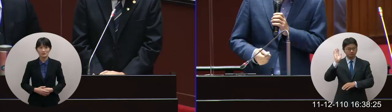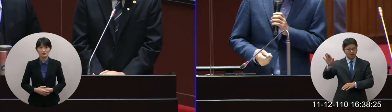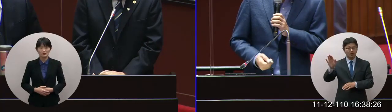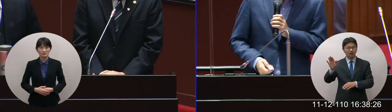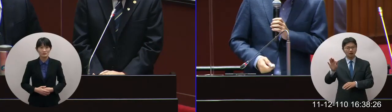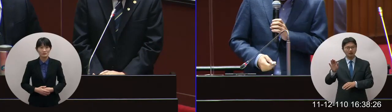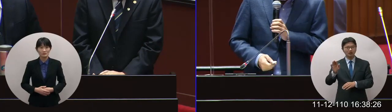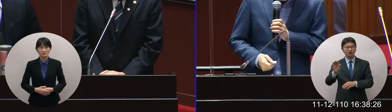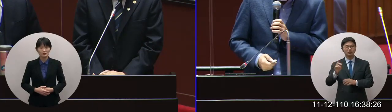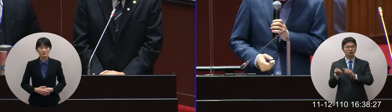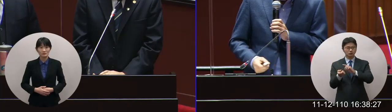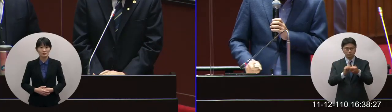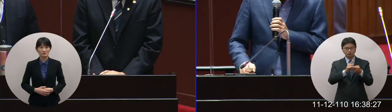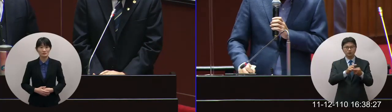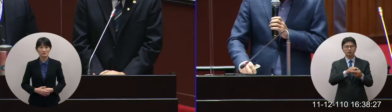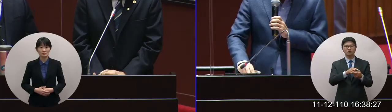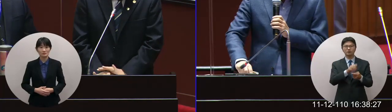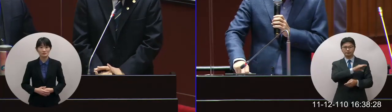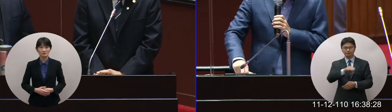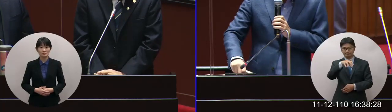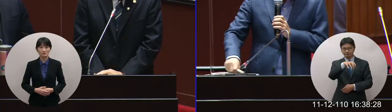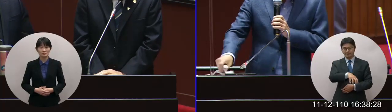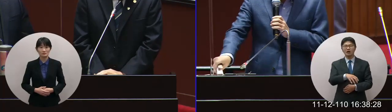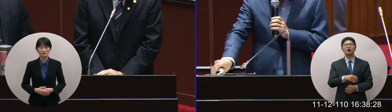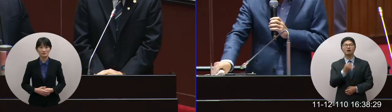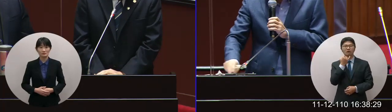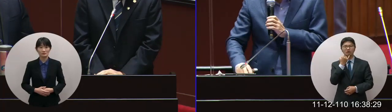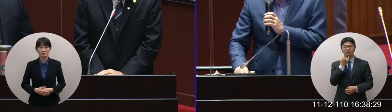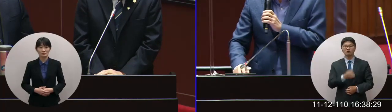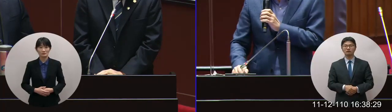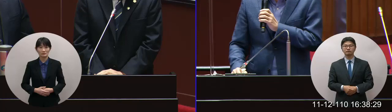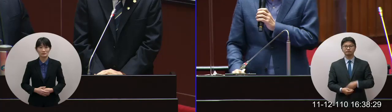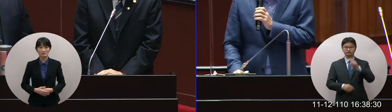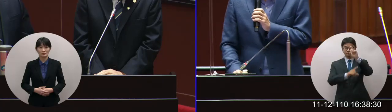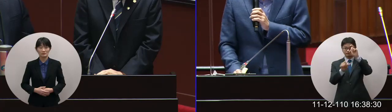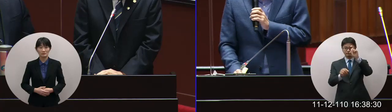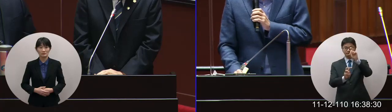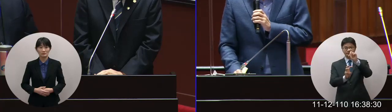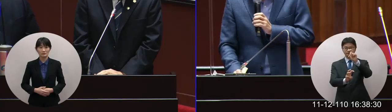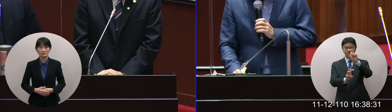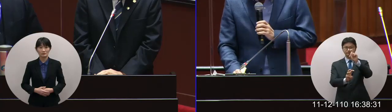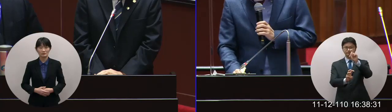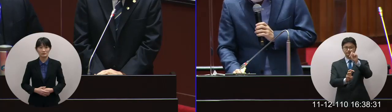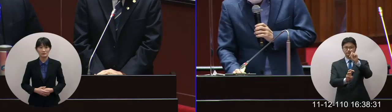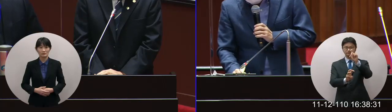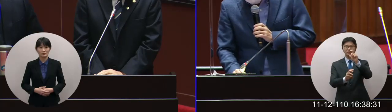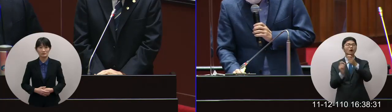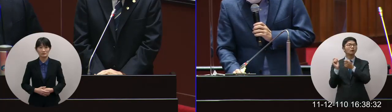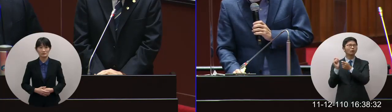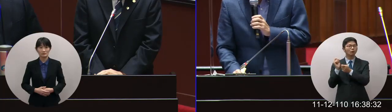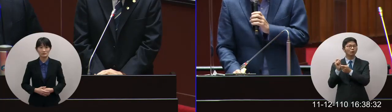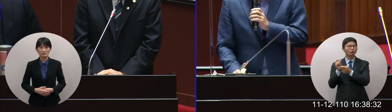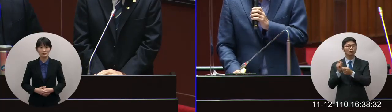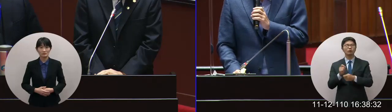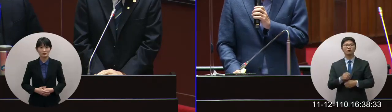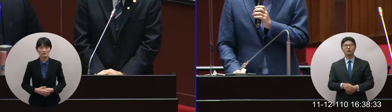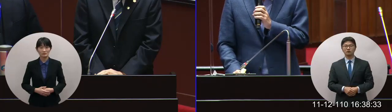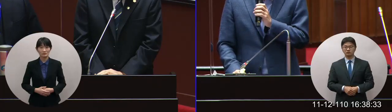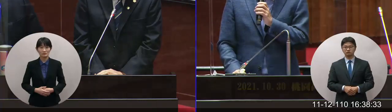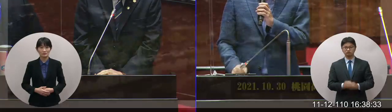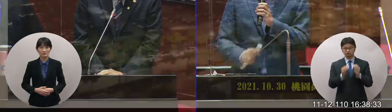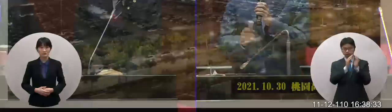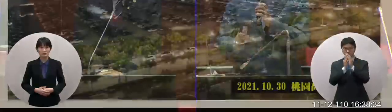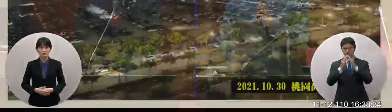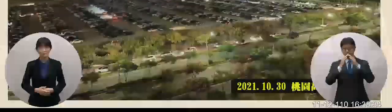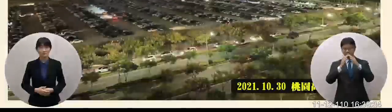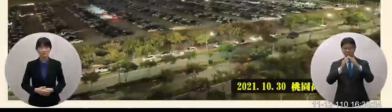接下來討論這個這是十月三十號這個不久之前就是桃園